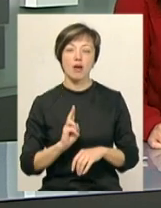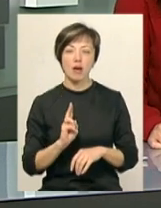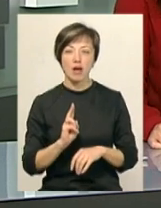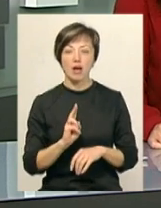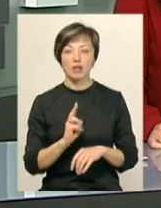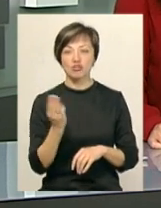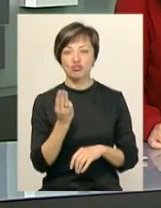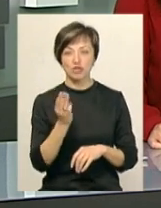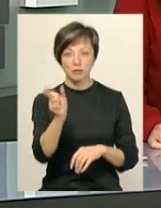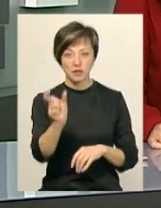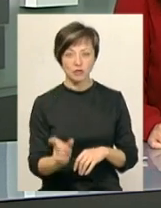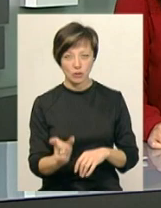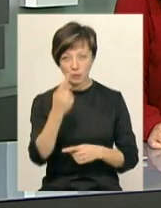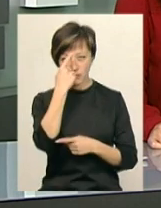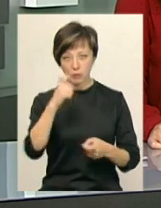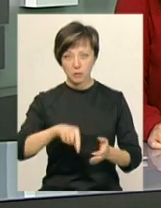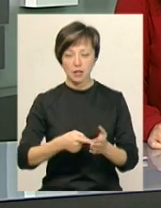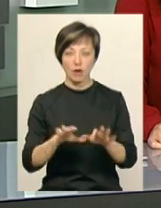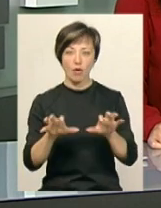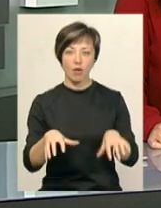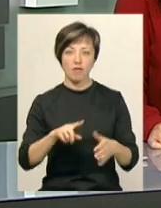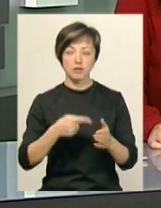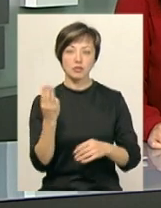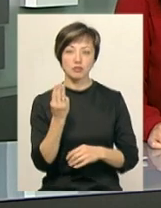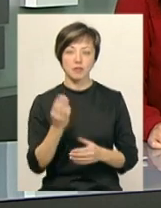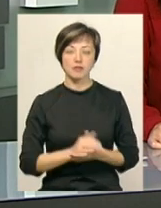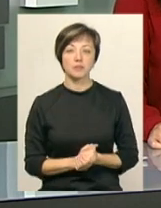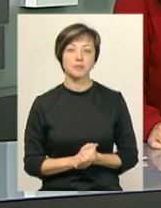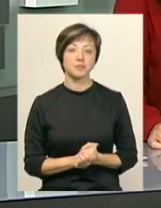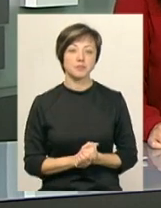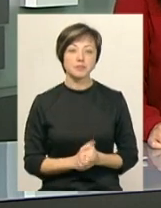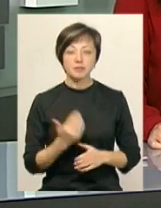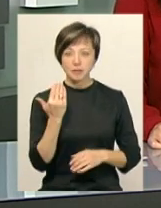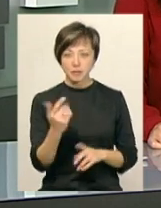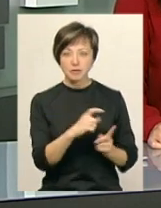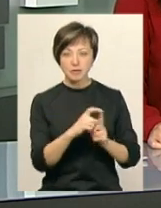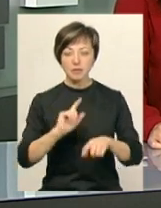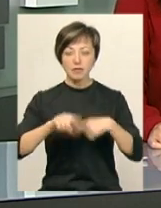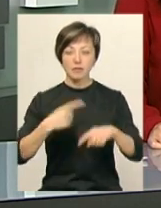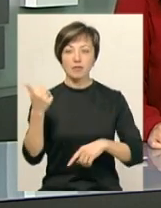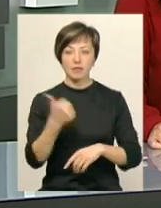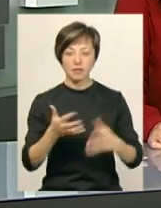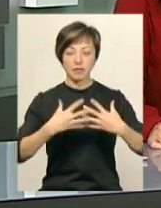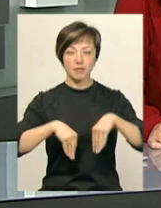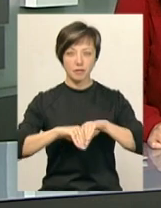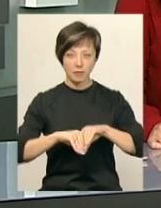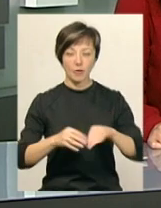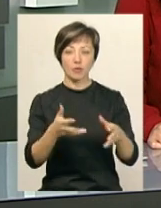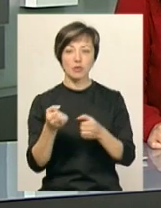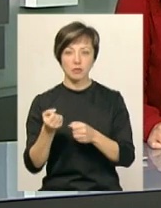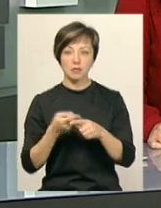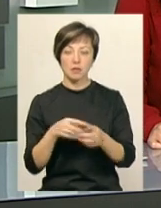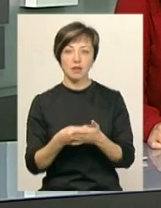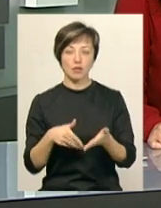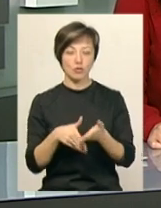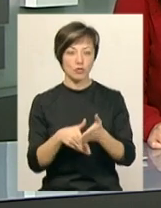Сергія Цейбізова. Про це повідомив міський голова Шепетівки Михайло Полудюк. За його словами, наступного тижня родина Сергія Цейбізова отримає